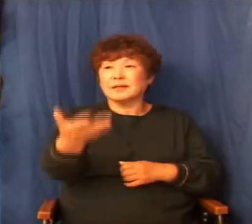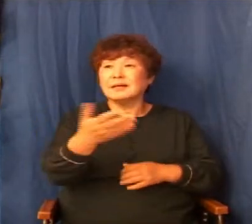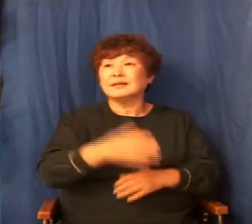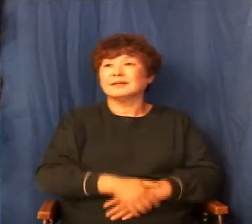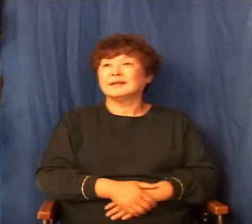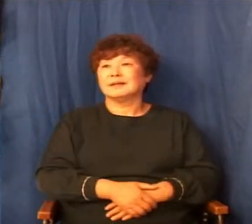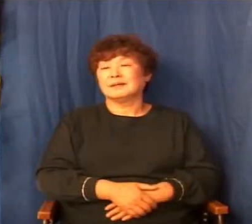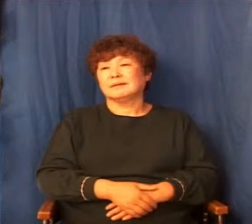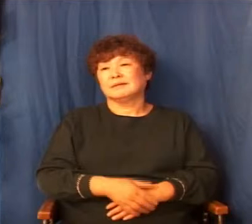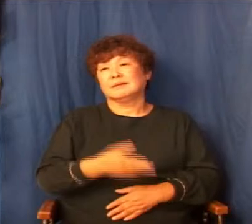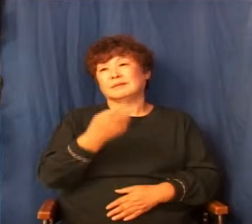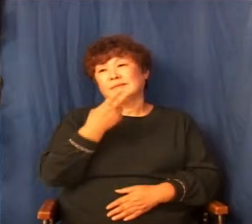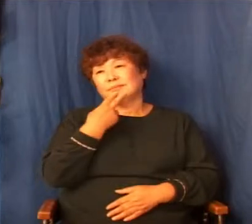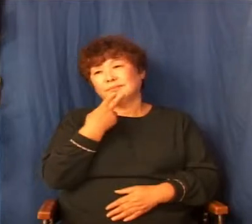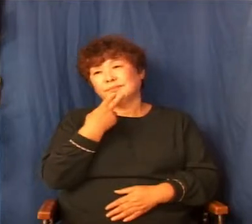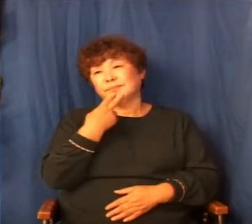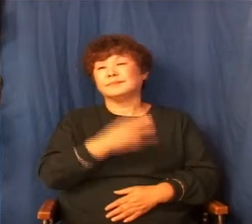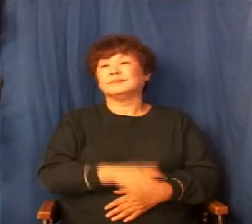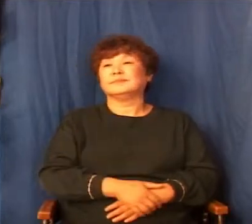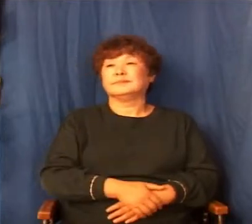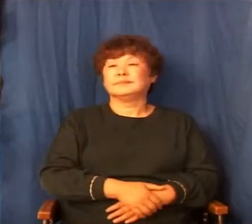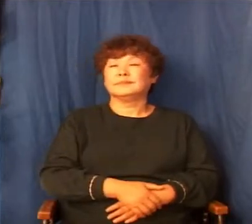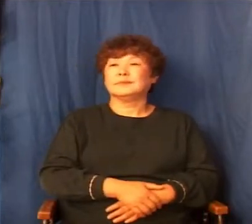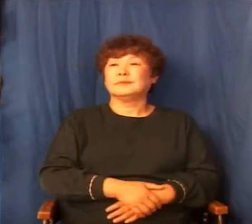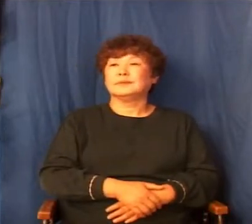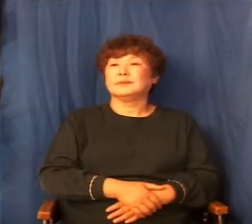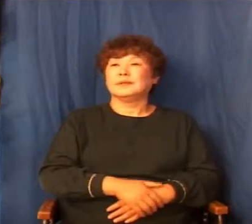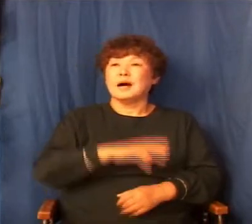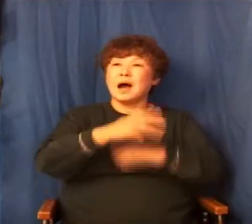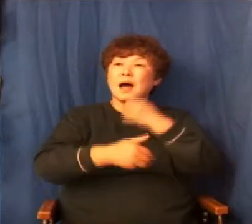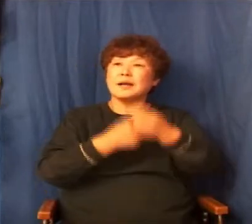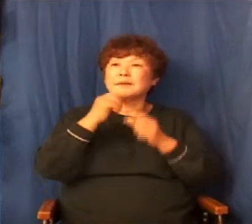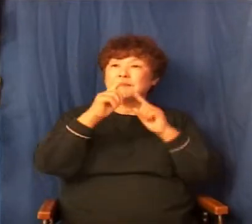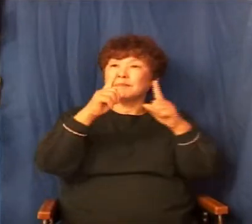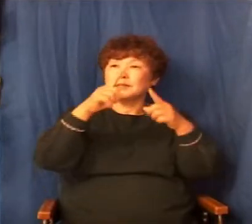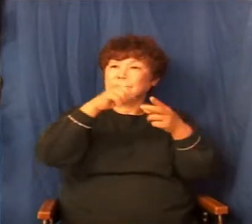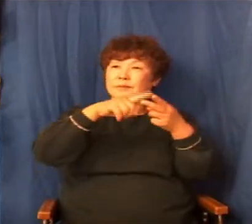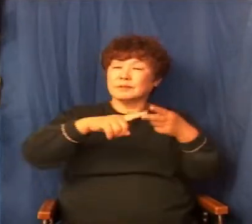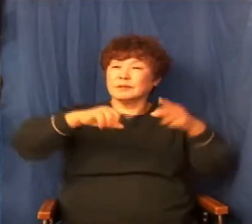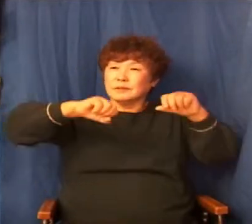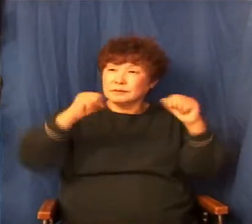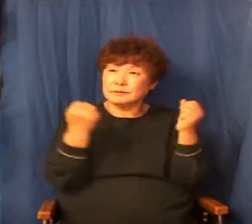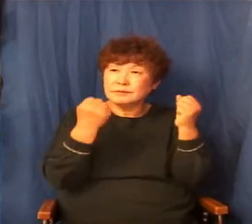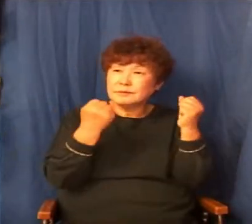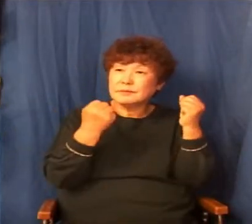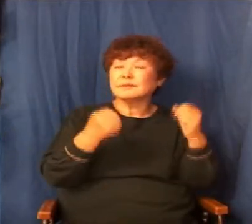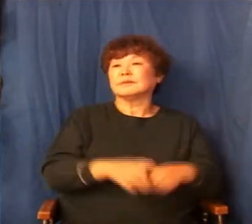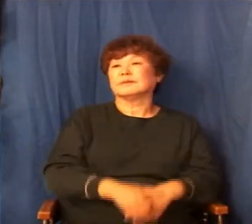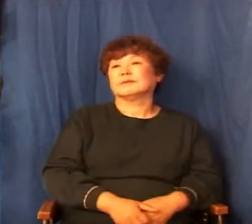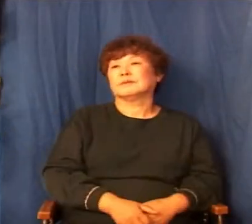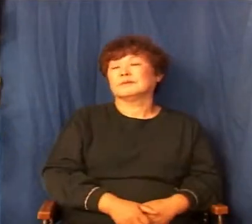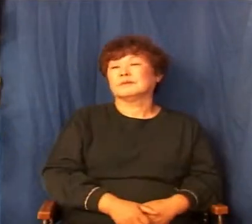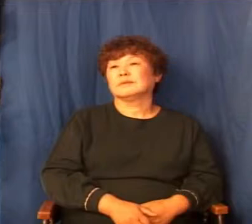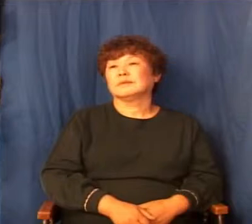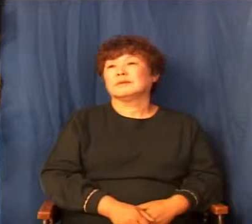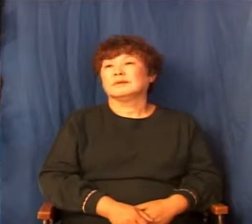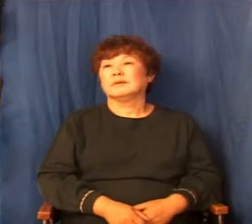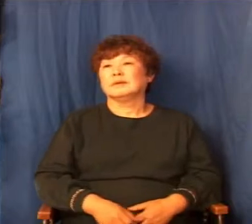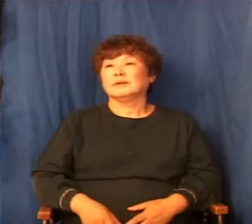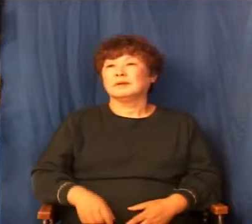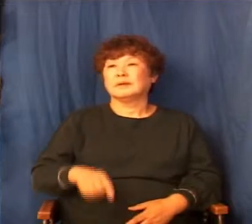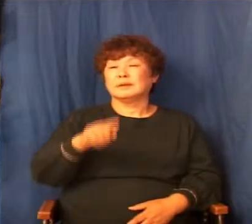없죠. 그렇죠? 하나님의 말씀대로 가야 되고 이때는 다윗이